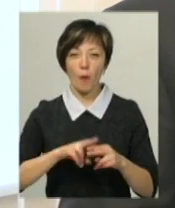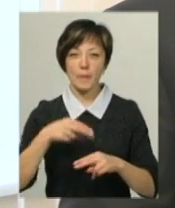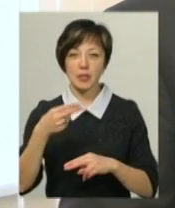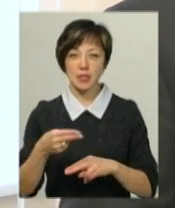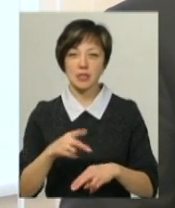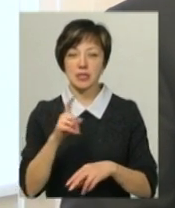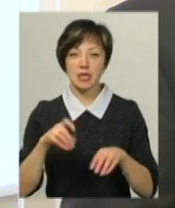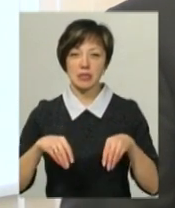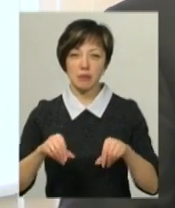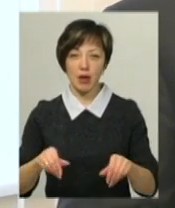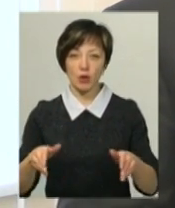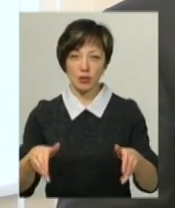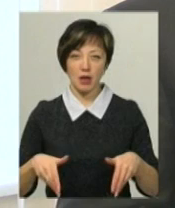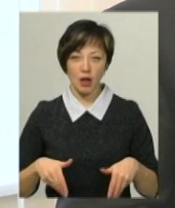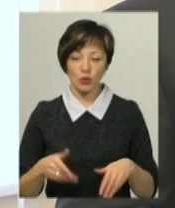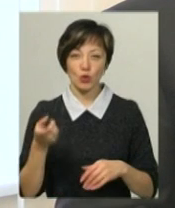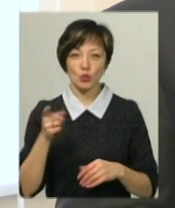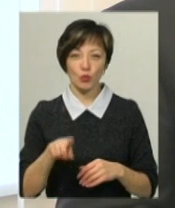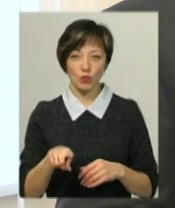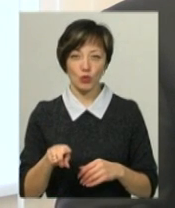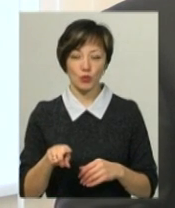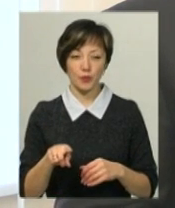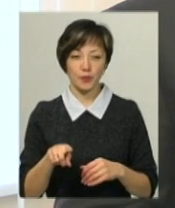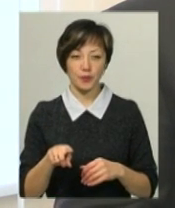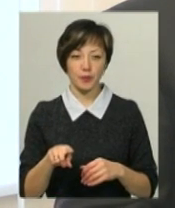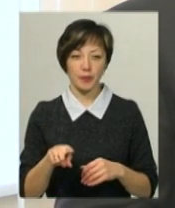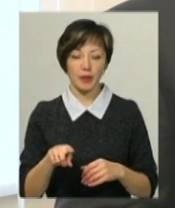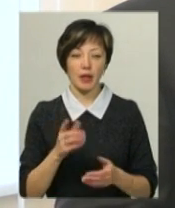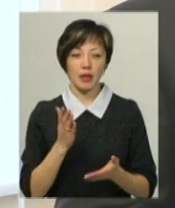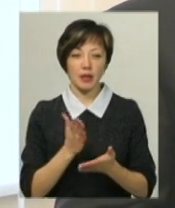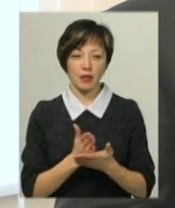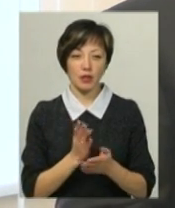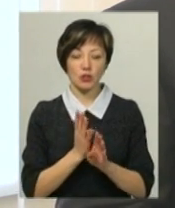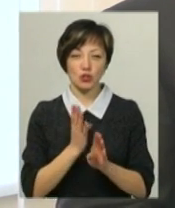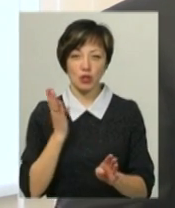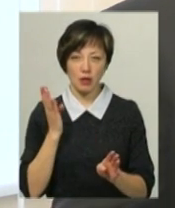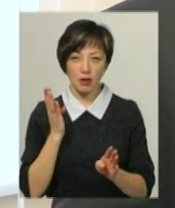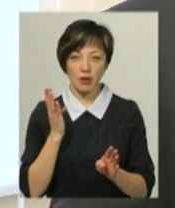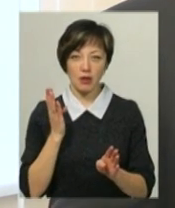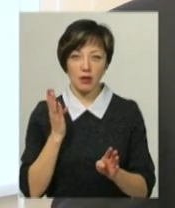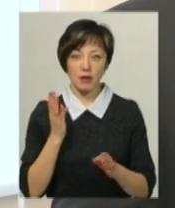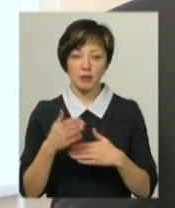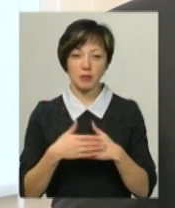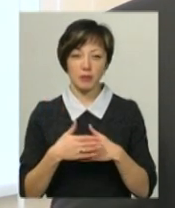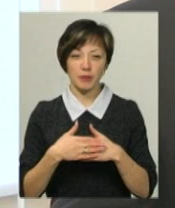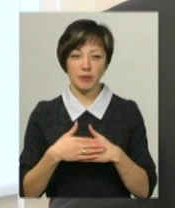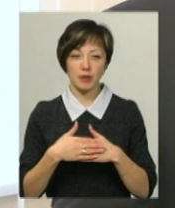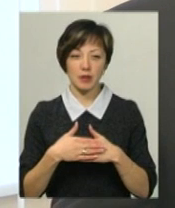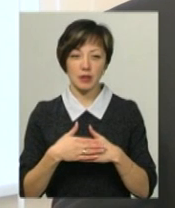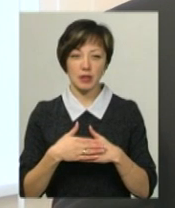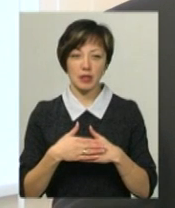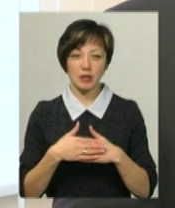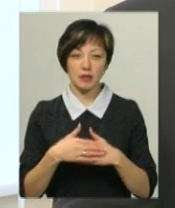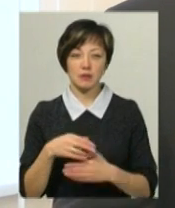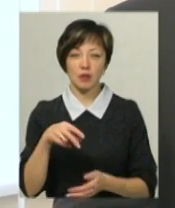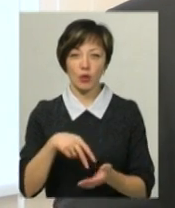за земельну ділянку. Тому є черга, черга вона десь, якщо 3 тисячі, то переважно всі і